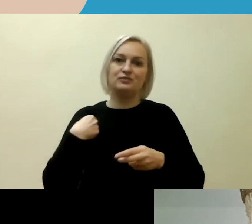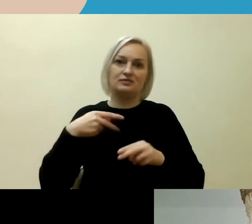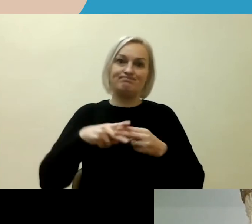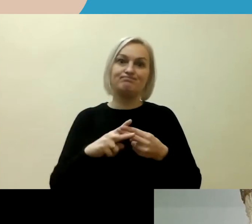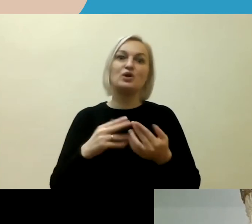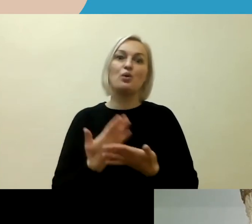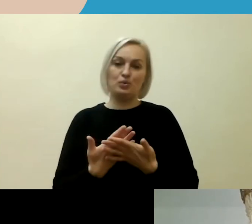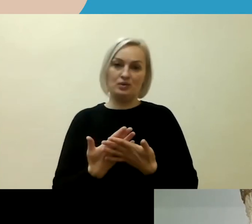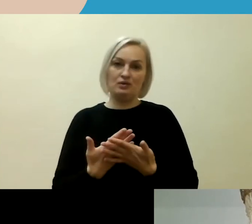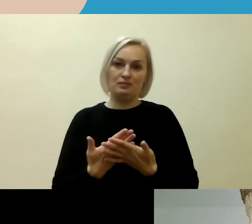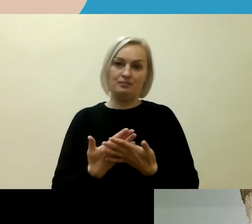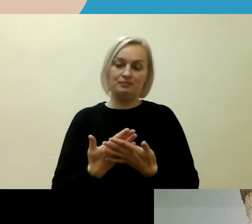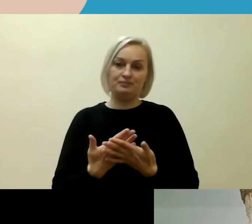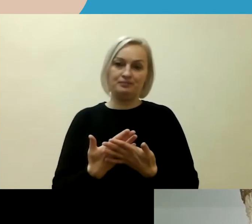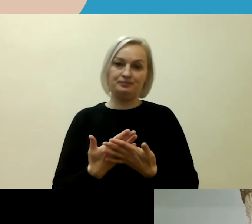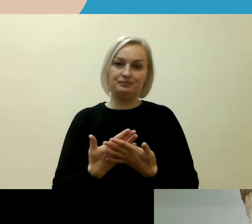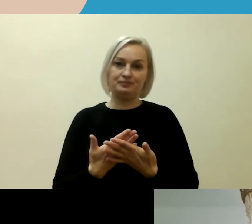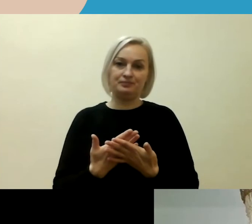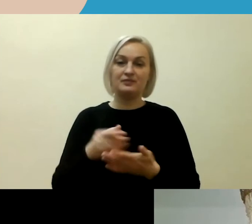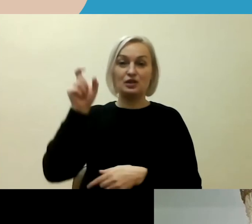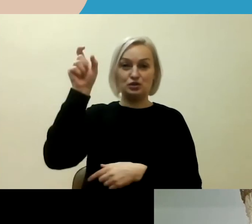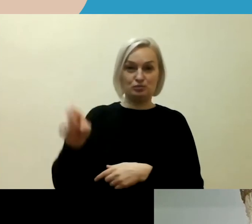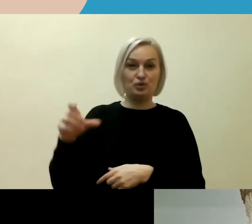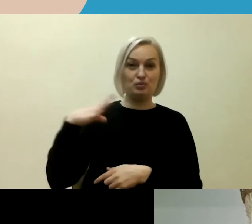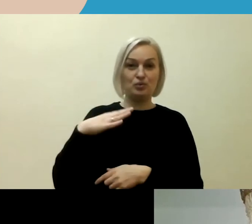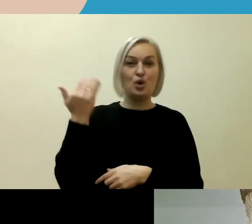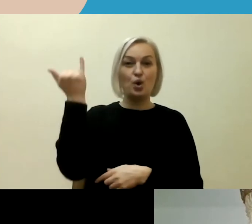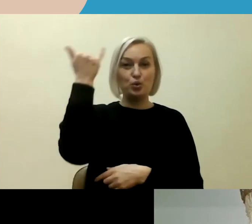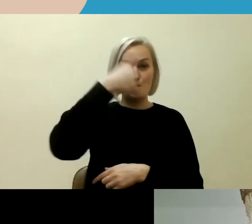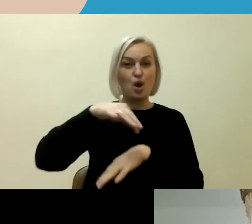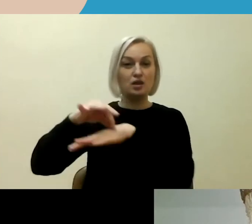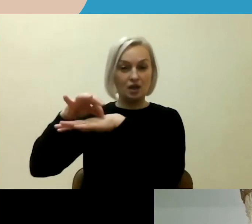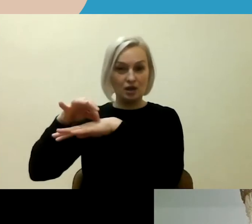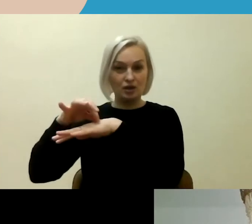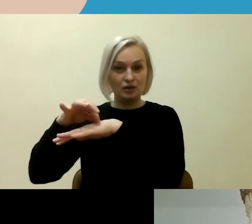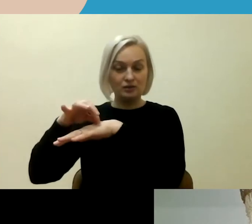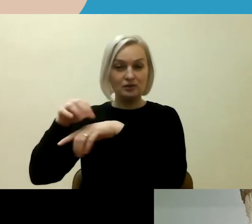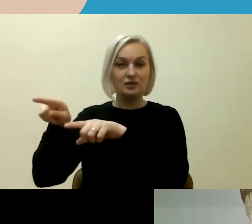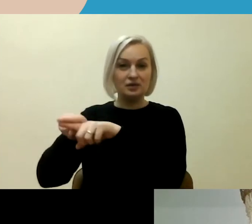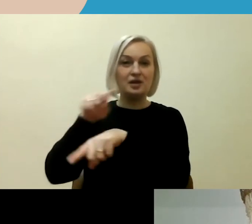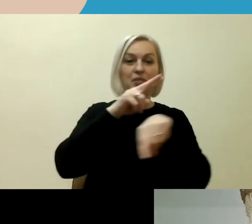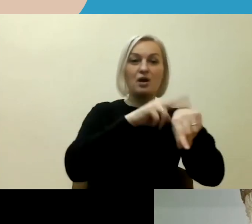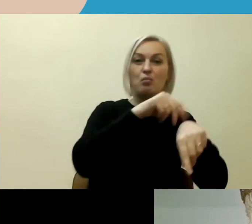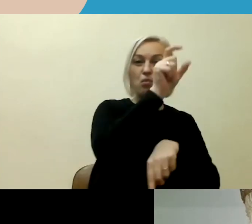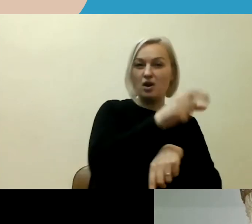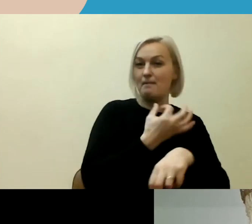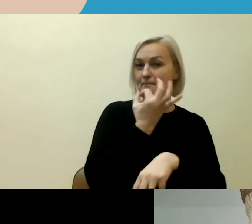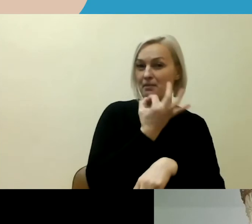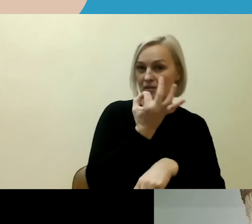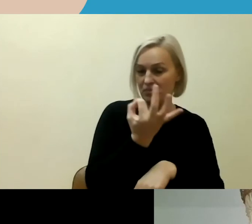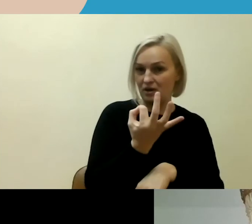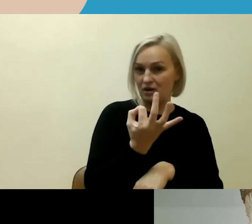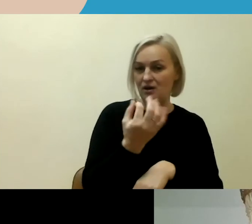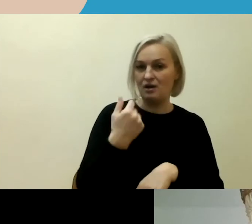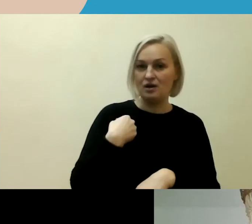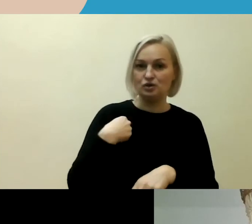žmogui, kuris buvo jo dodis, tiesiog nusprendžiau nustoti versti kiekvieno parigūno pasisakymus dėl to, kad norėdama apsaugoti.